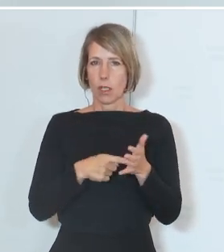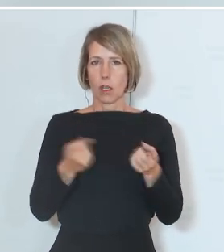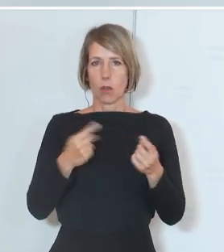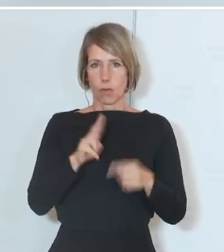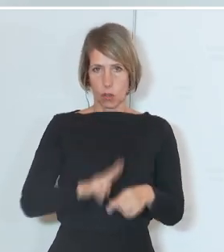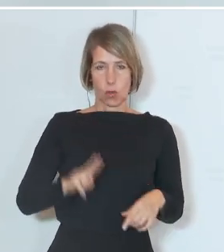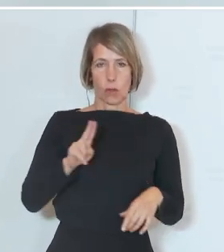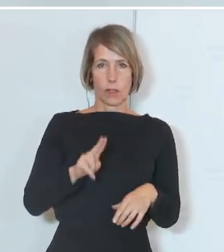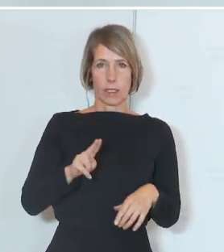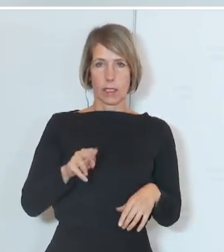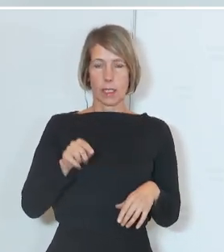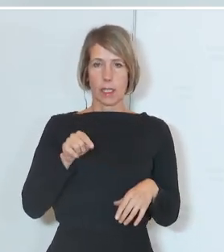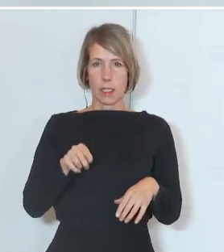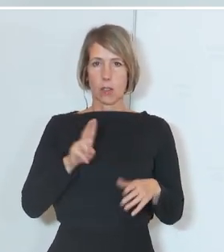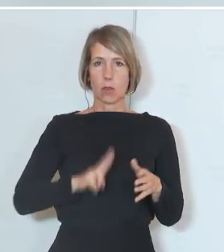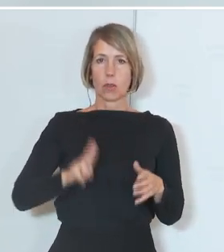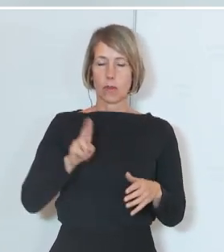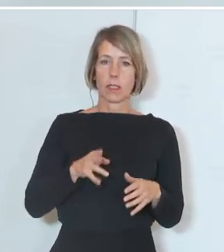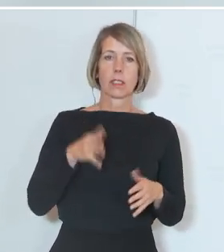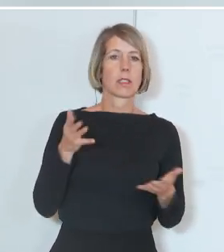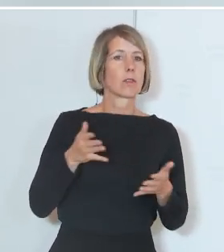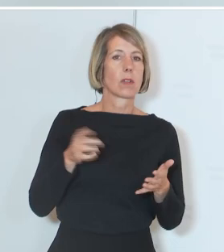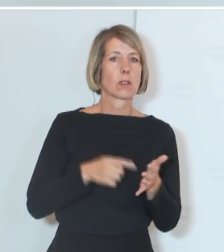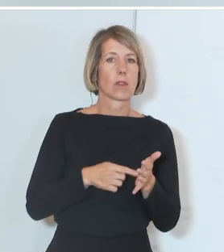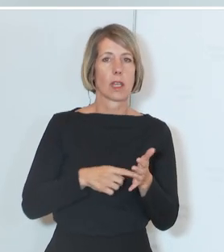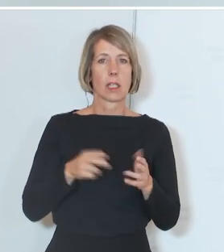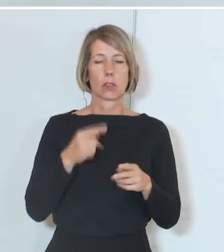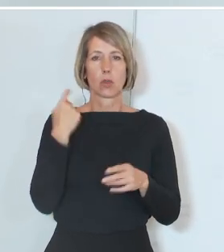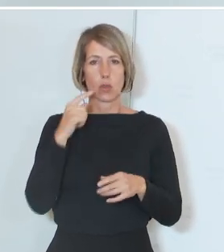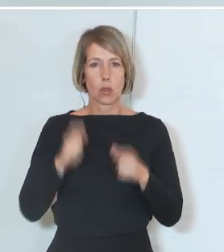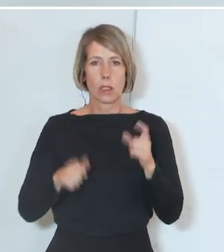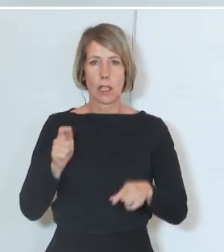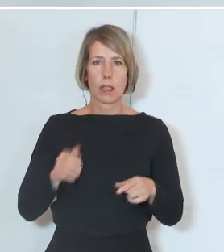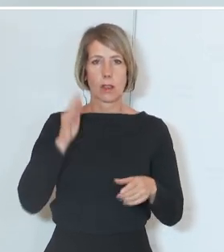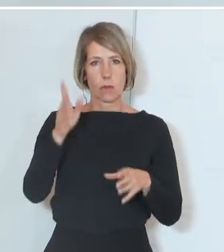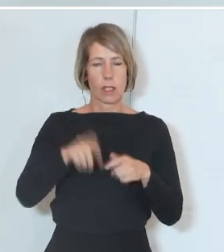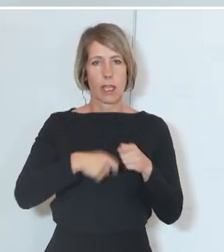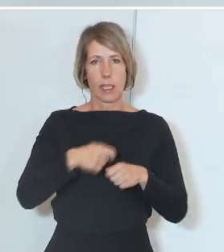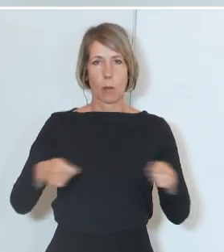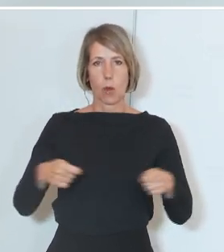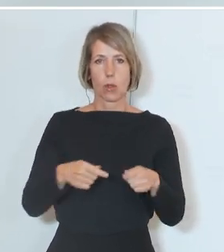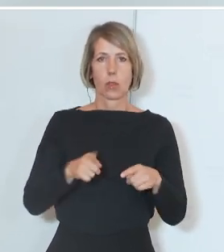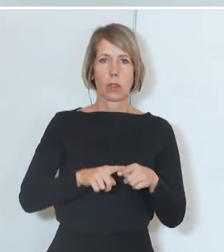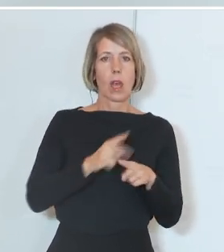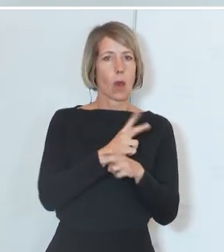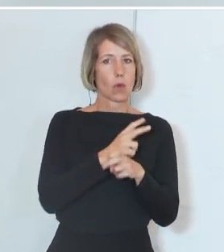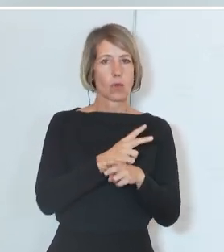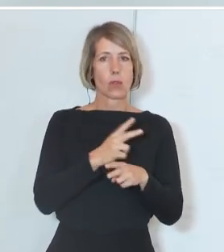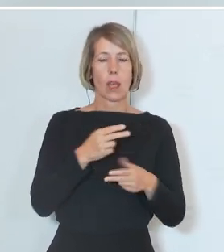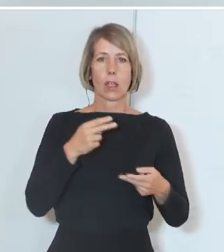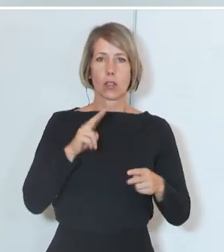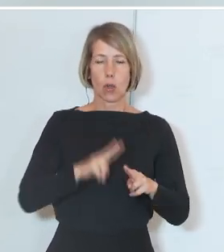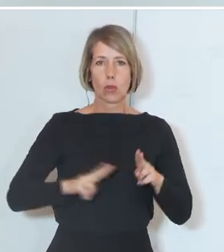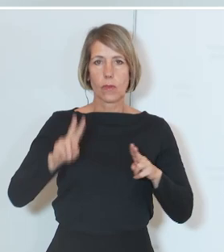Universitäten. Dort werden die Studierenden eingebunden und die österreichische Universitätenkonferenz.